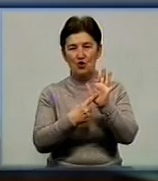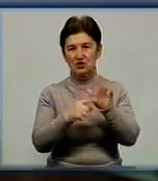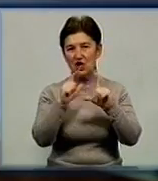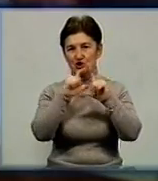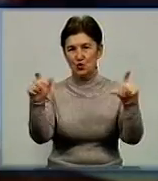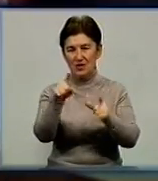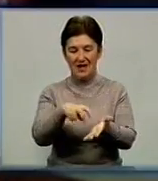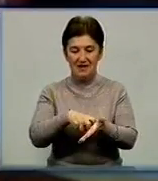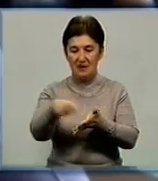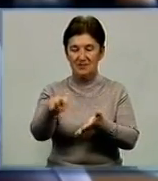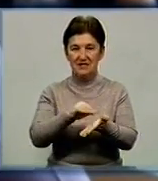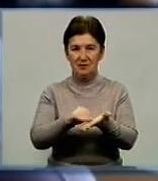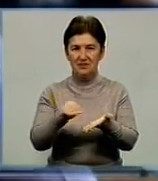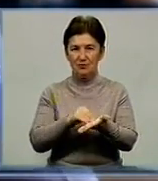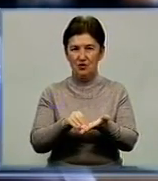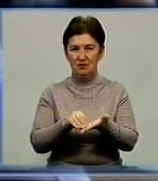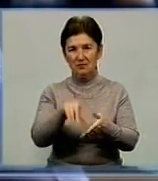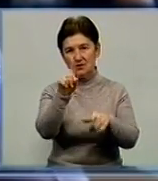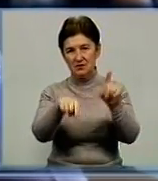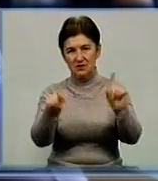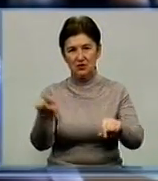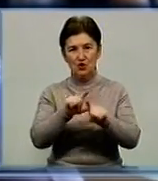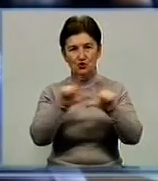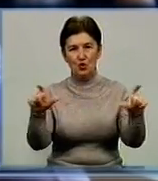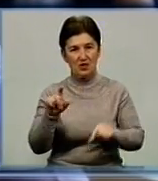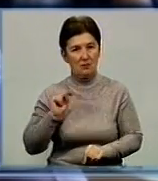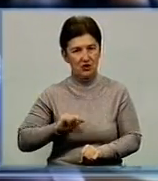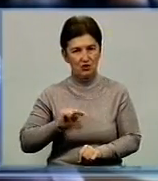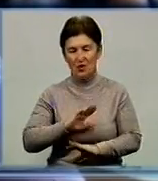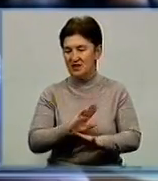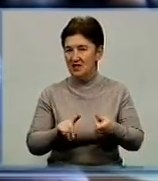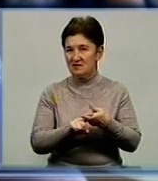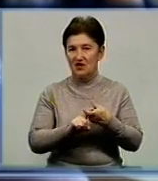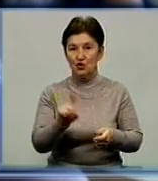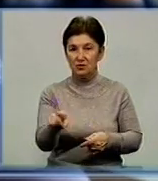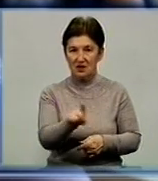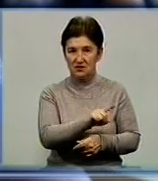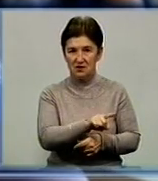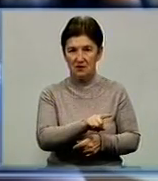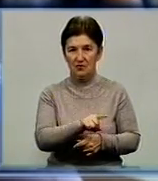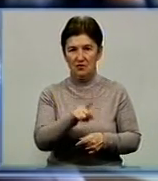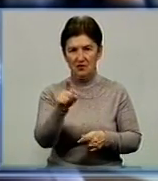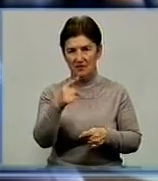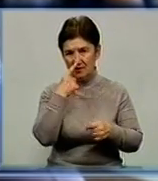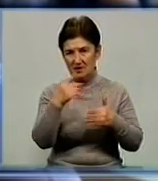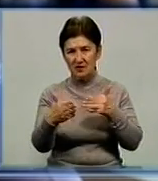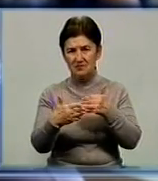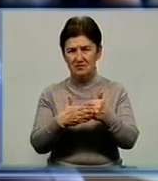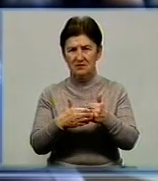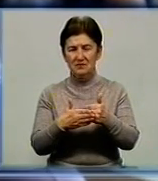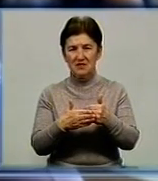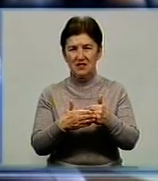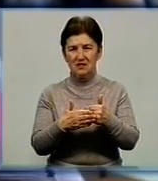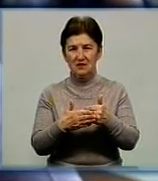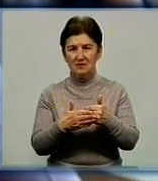АТО написали дев'ятикласники. Деякі школи працюють, незважаючи на це, і вони, напевно, дуже сміливі і